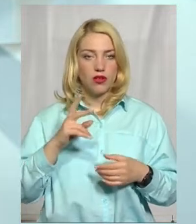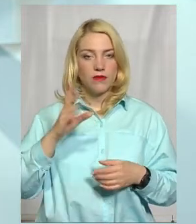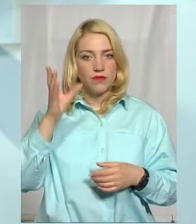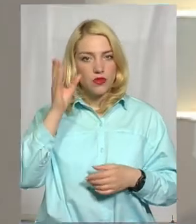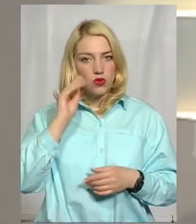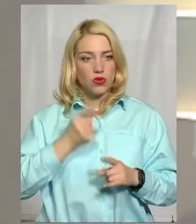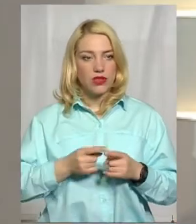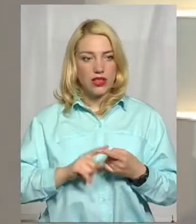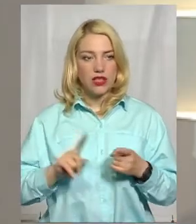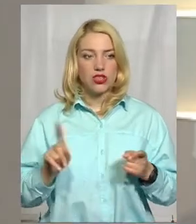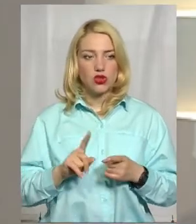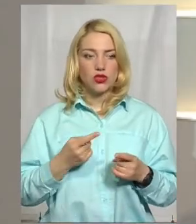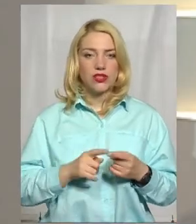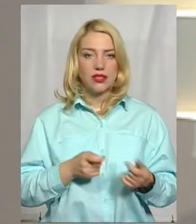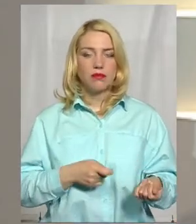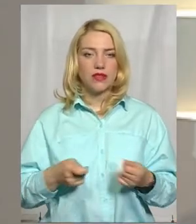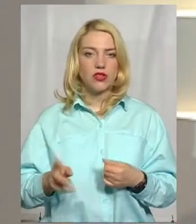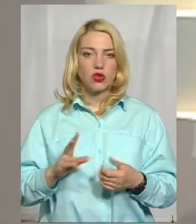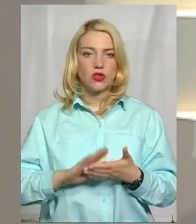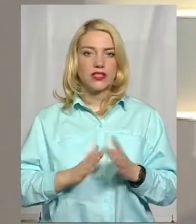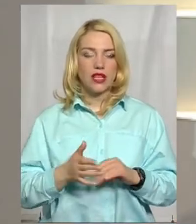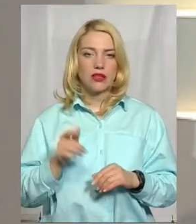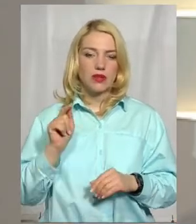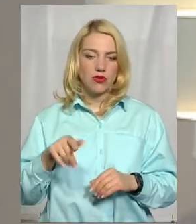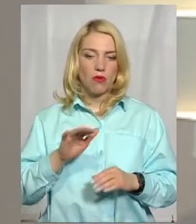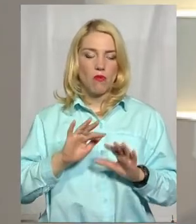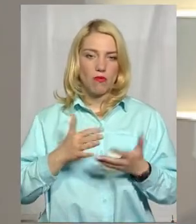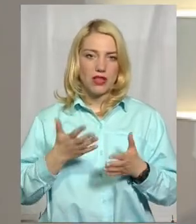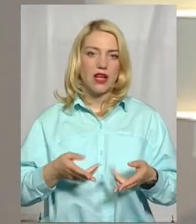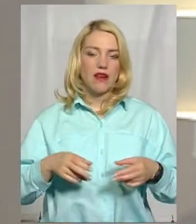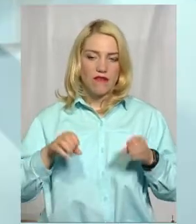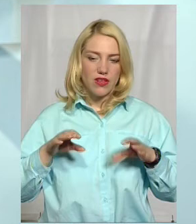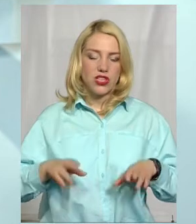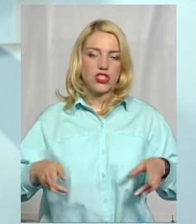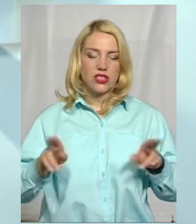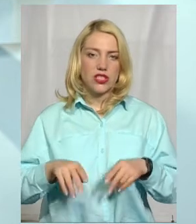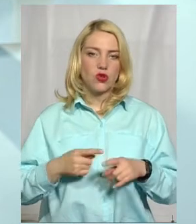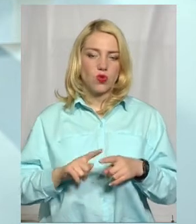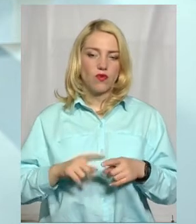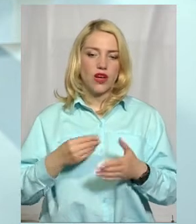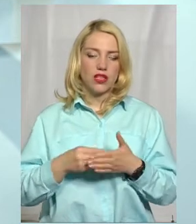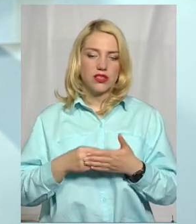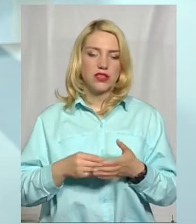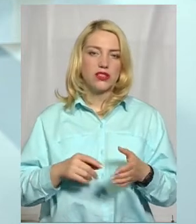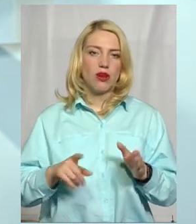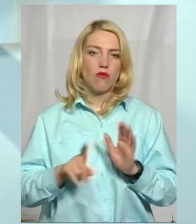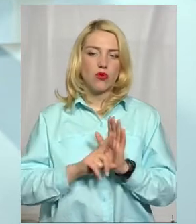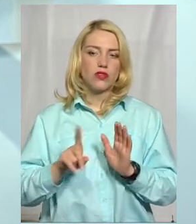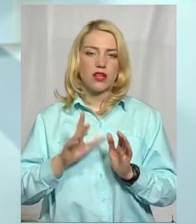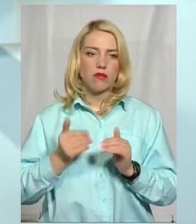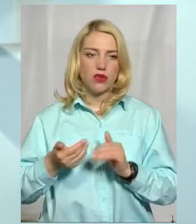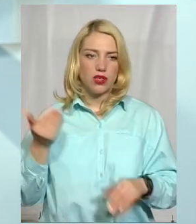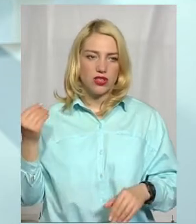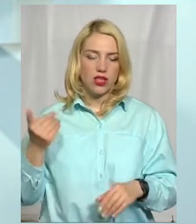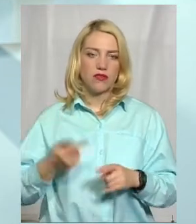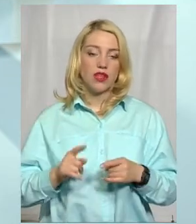те, що ті перевізники, які станом на той момент вирішили залишити ту вартість проїзду, яка була до цього, я не впевнений, що вони